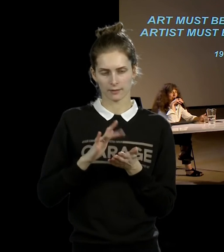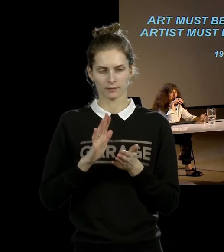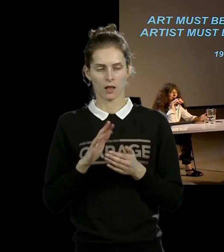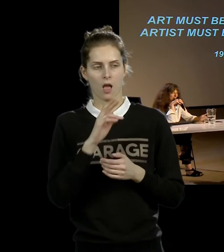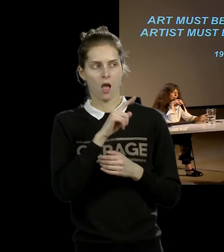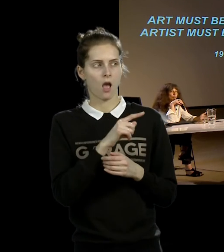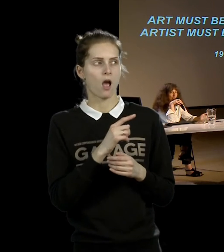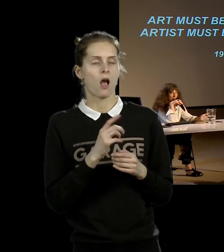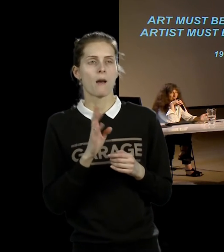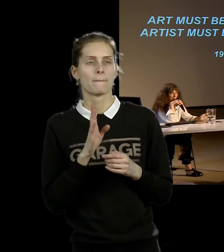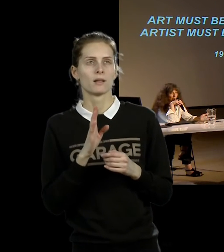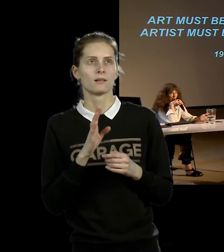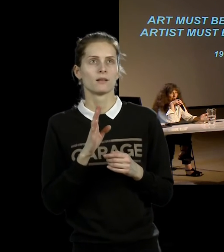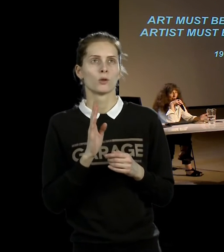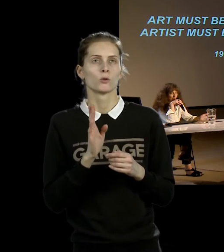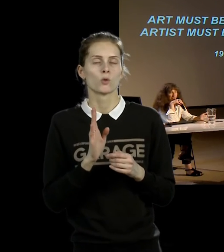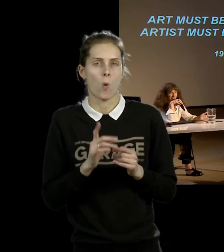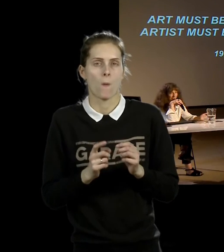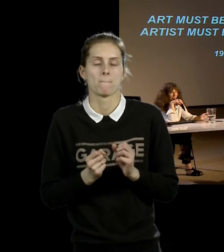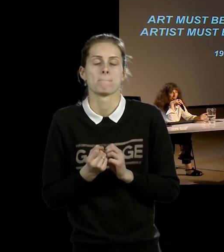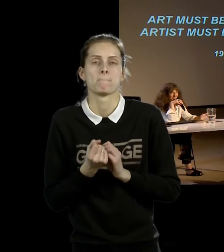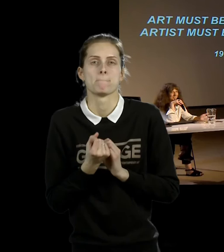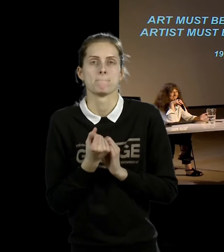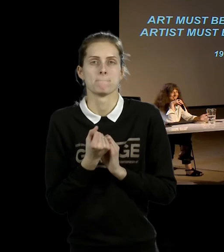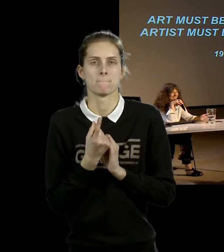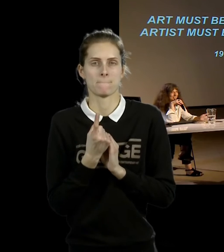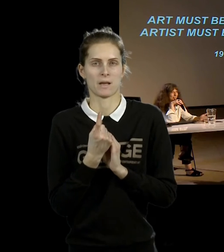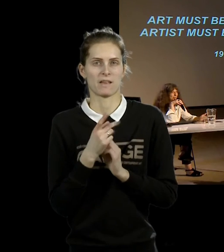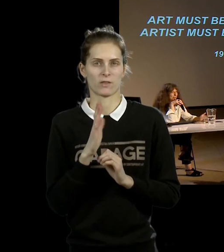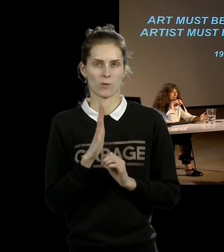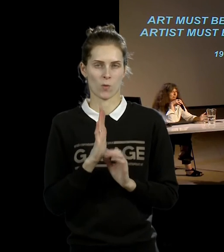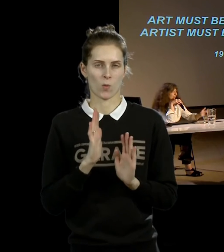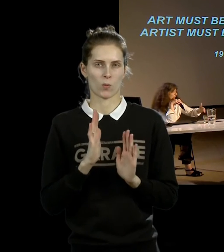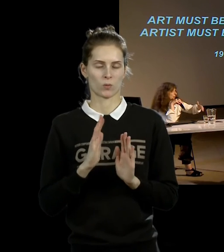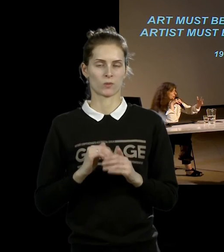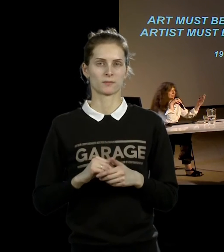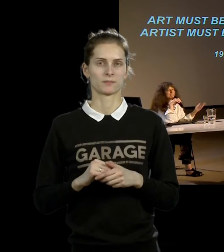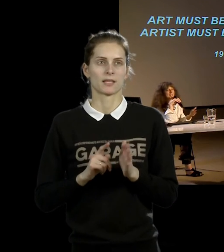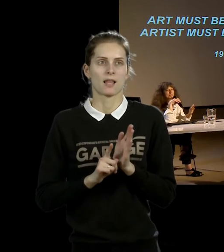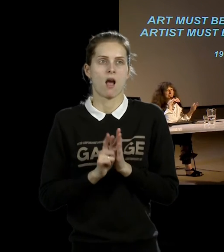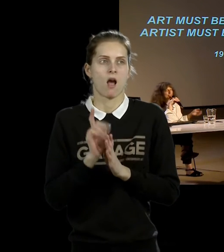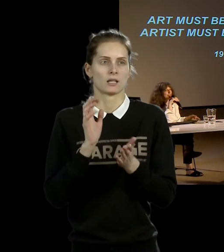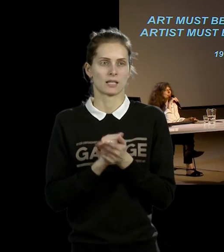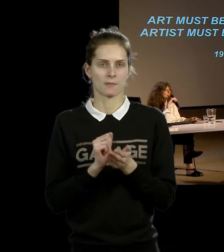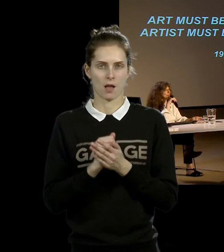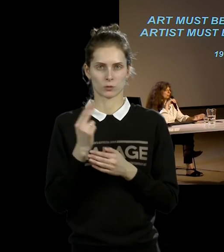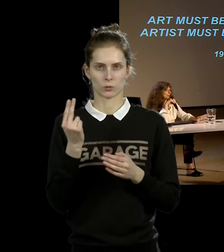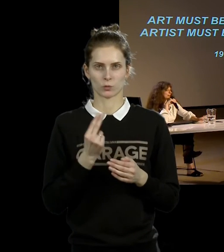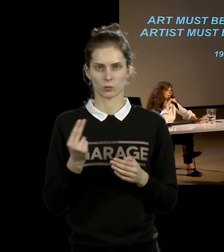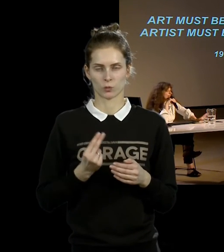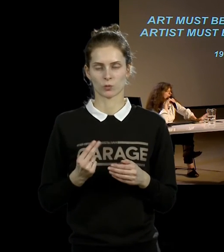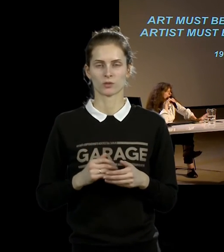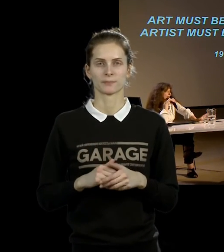находившемуся настолько на бике модов, что о нем снимали телевизионные передачи, что это уже было таким настоянием очень широкой